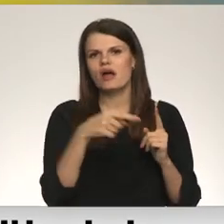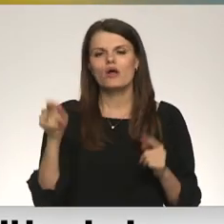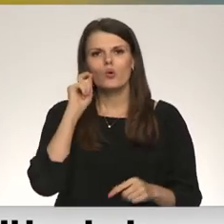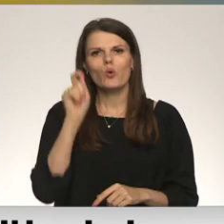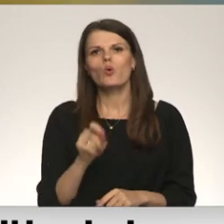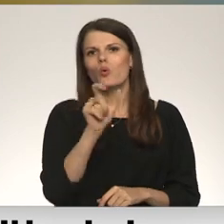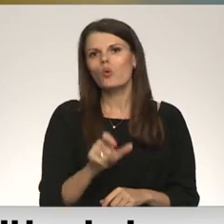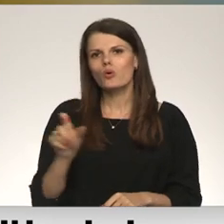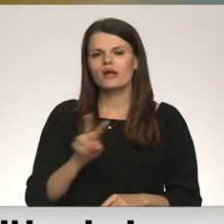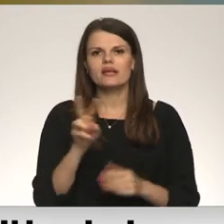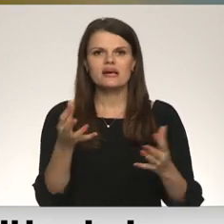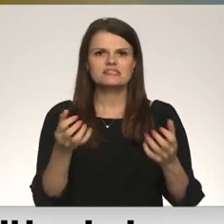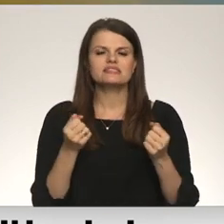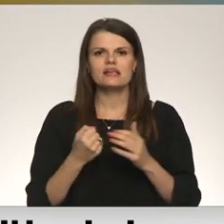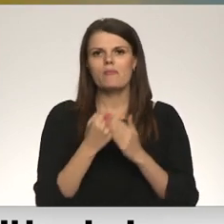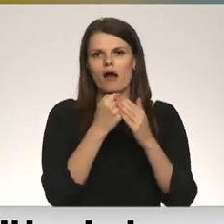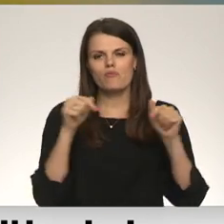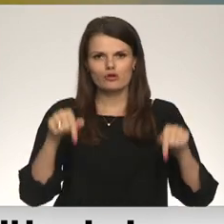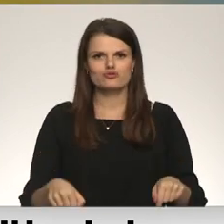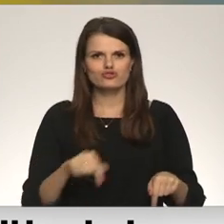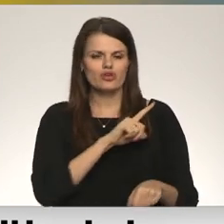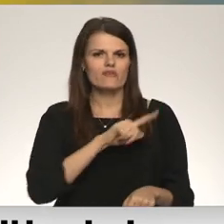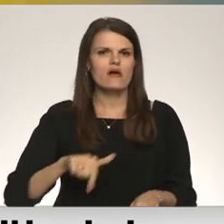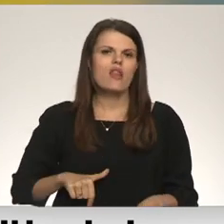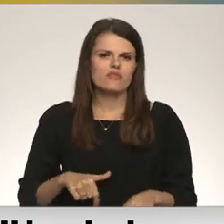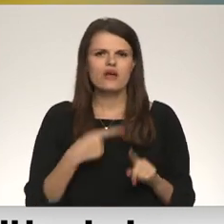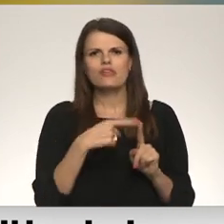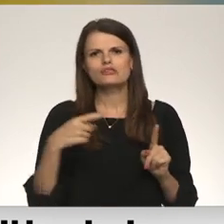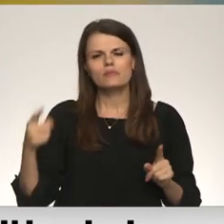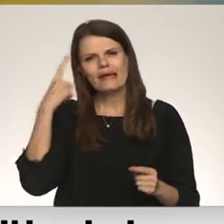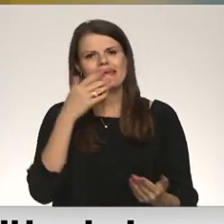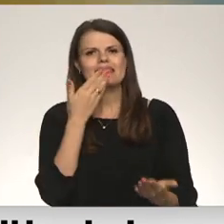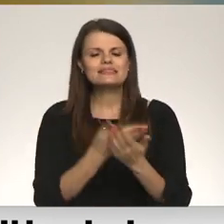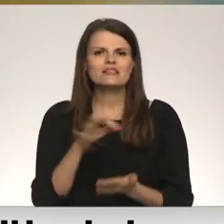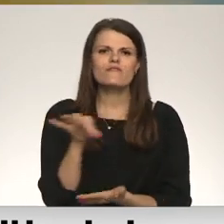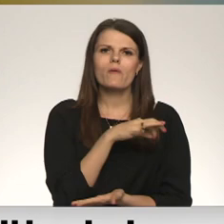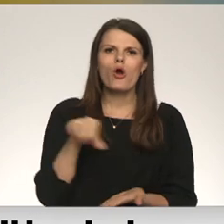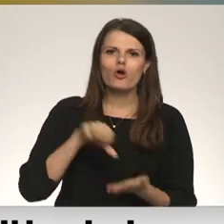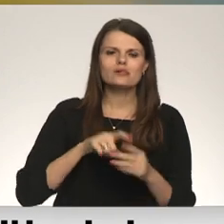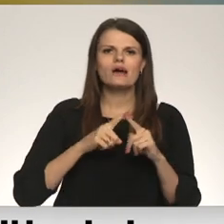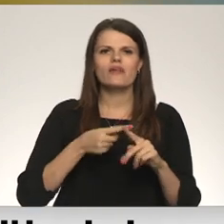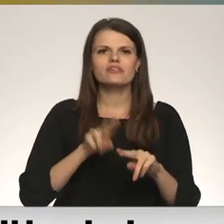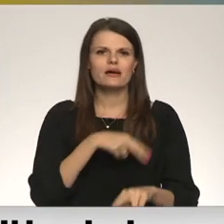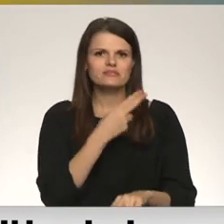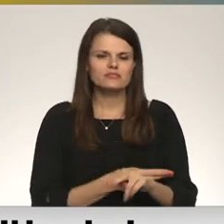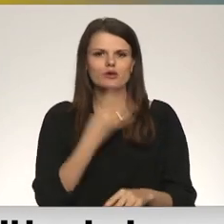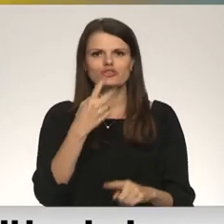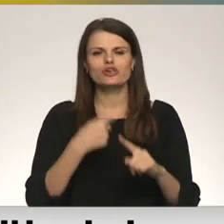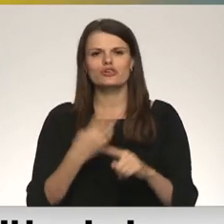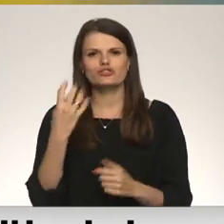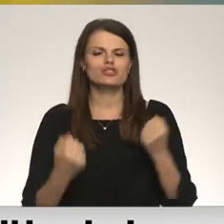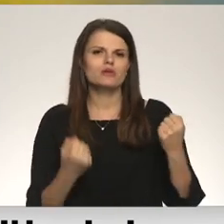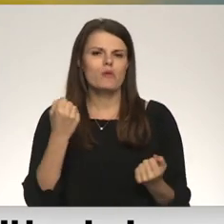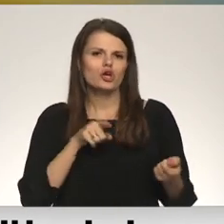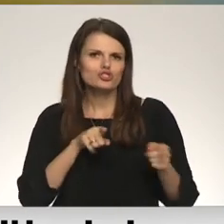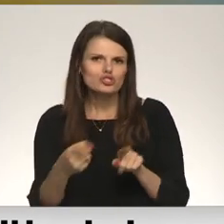Ukraiņi, kuri saņem atbalstu šeit, Latvijā. Un ar daudzām dažādām inicitībām, koncertiem, adītām zeķēm, 4x4 automšīnām,